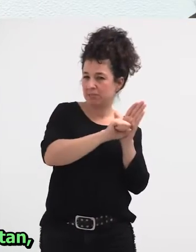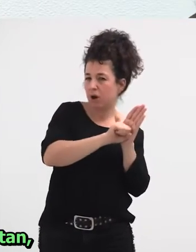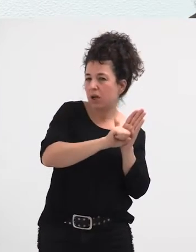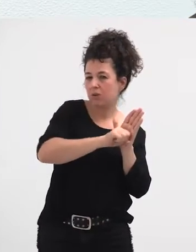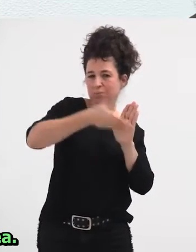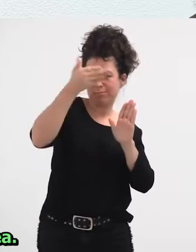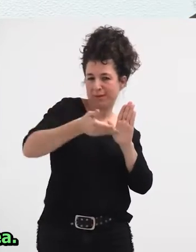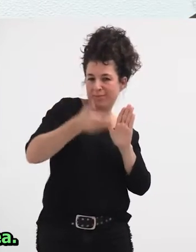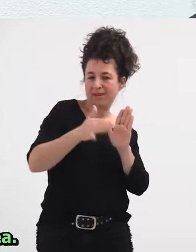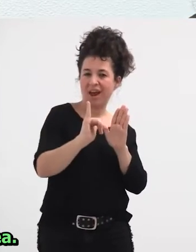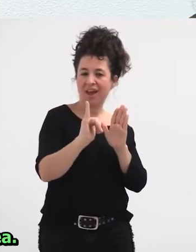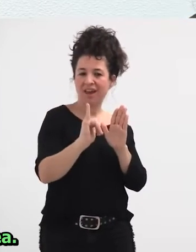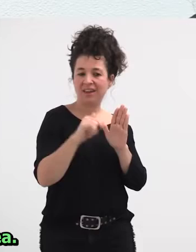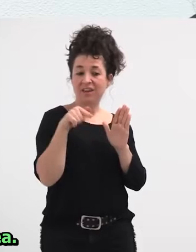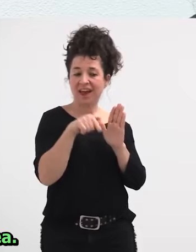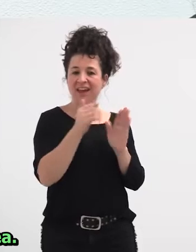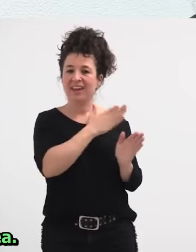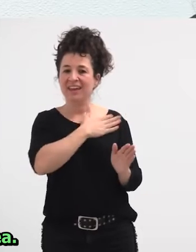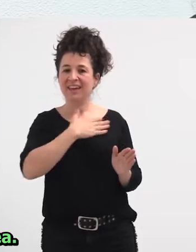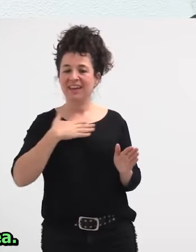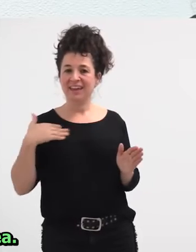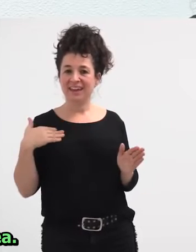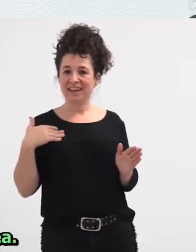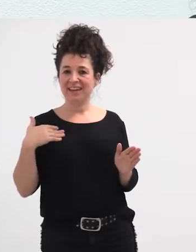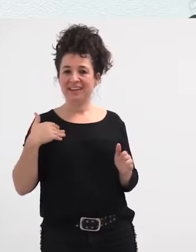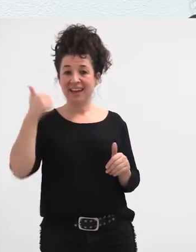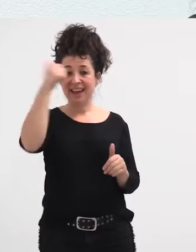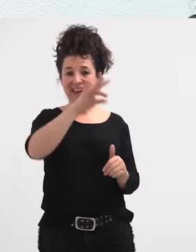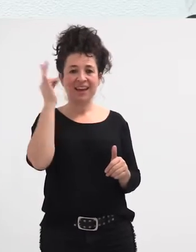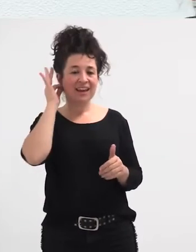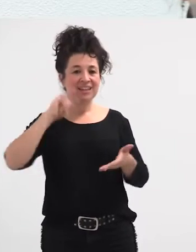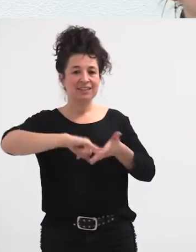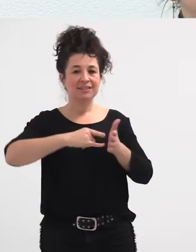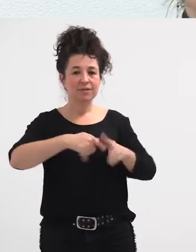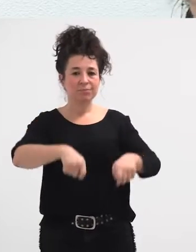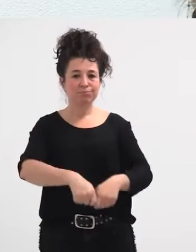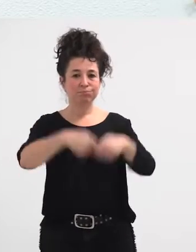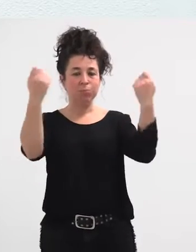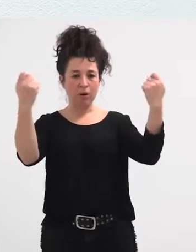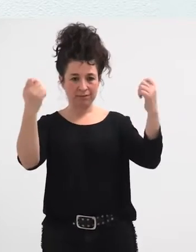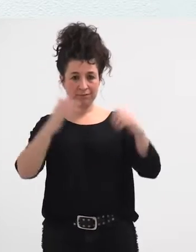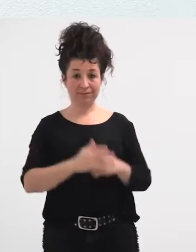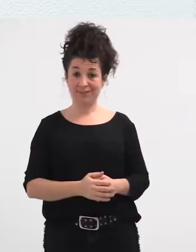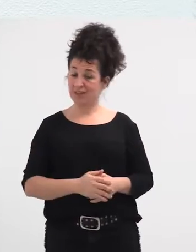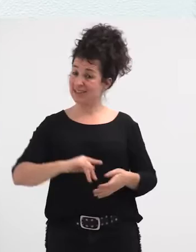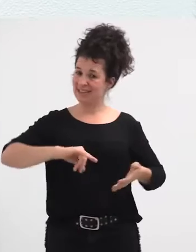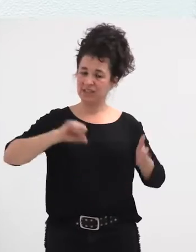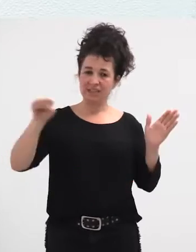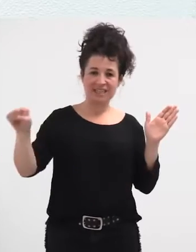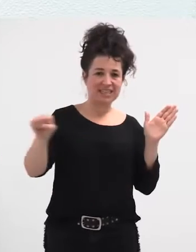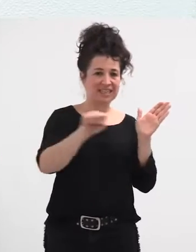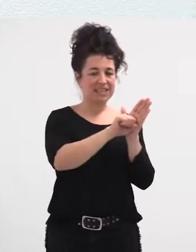horretan, beskatu zuten genero sistema apuzkatzea. Simbolikoetan, barik ustez simbolikoetan